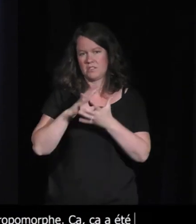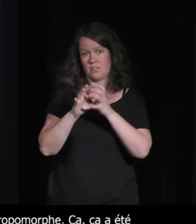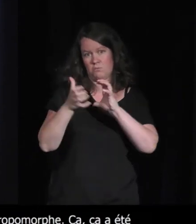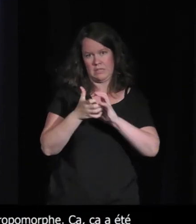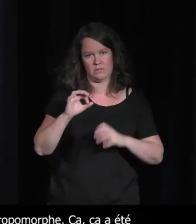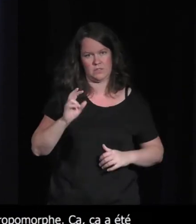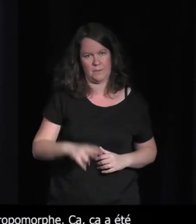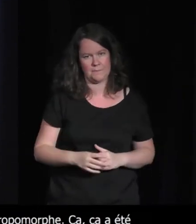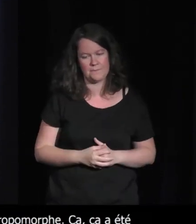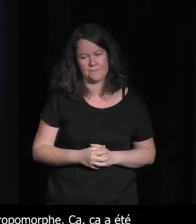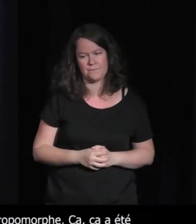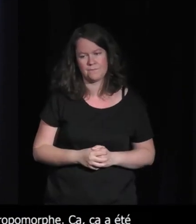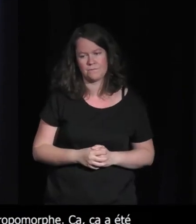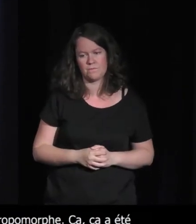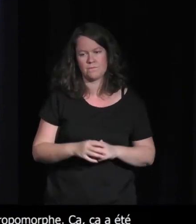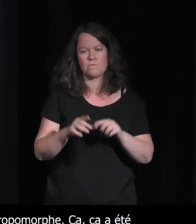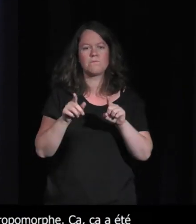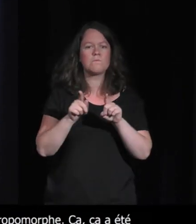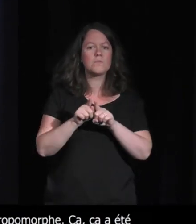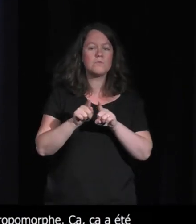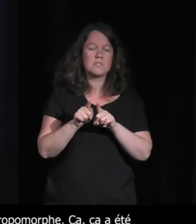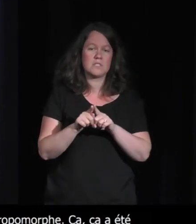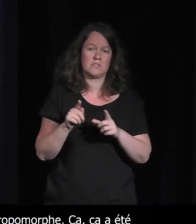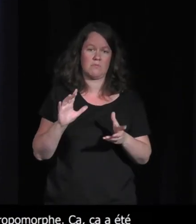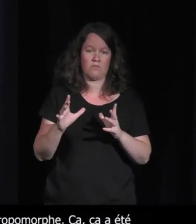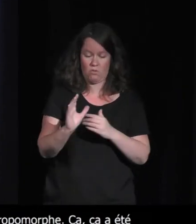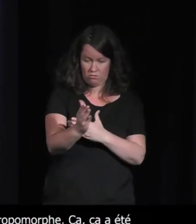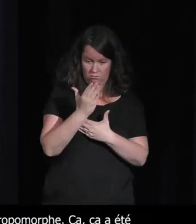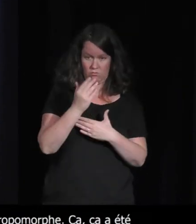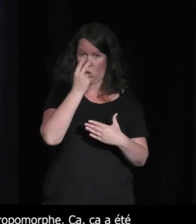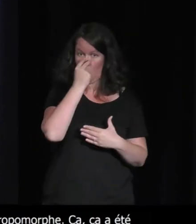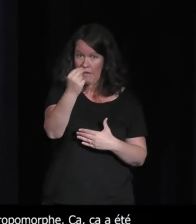et puis on essaye quand même de faire des choses pour montrer qu'il peut faire des choses tout seul donc